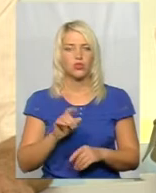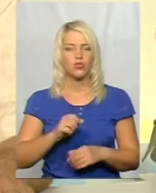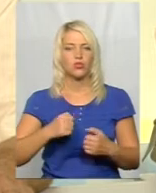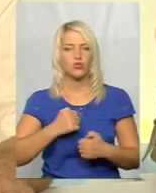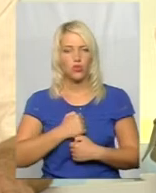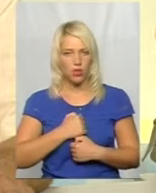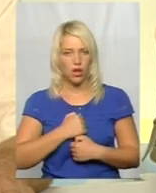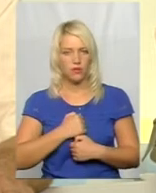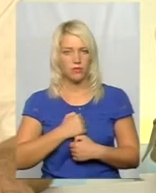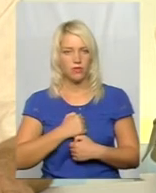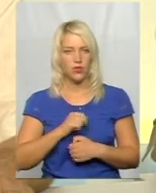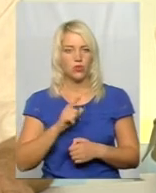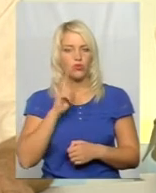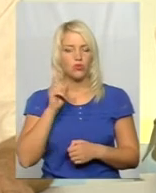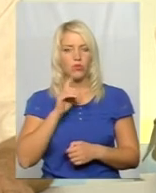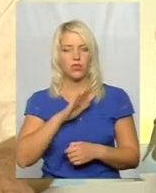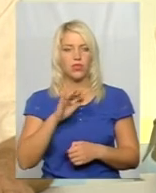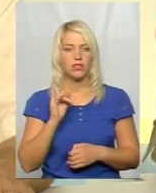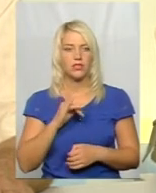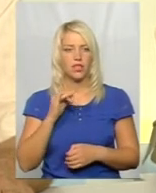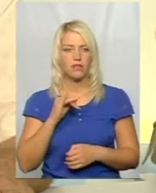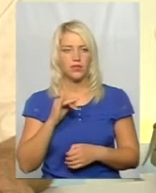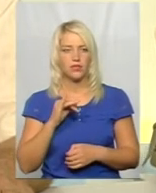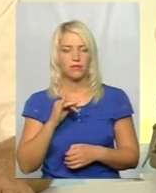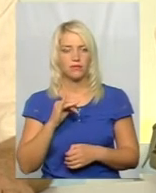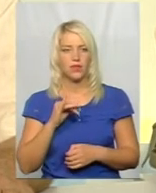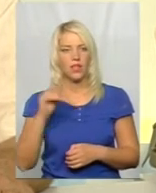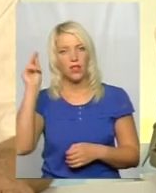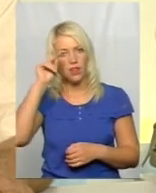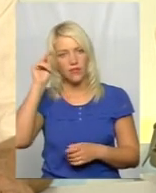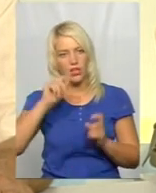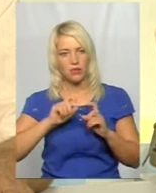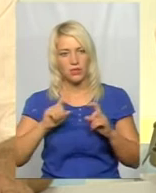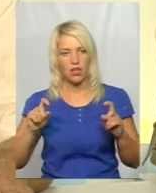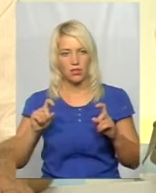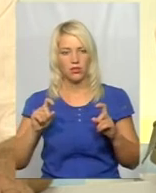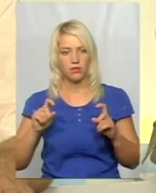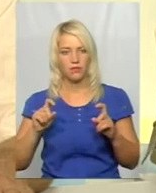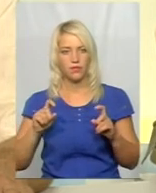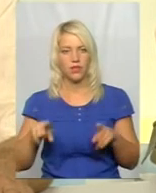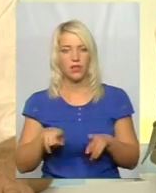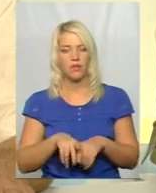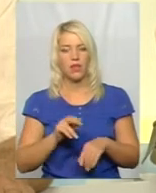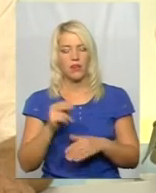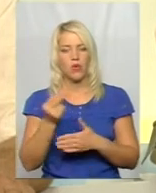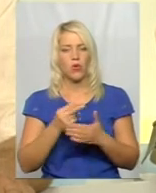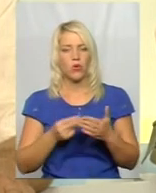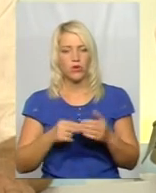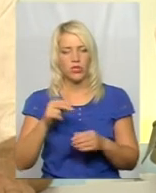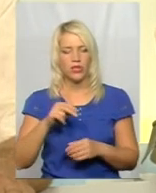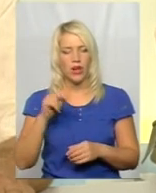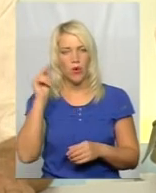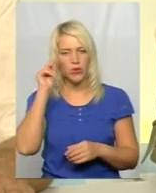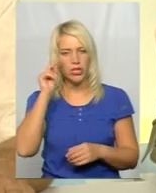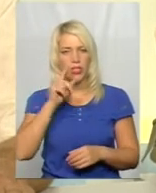звичайно, що молодь не цікавиться саме навчальним закладом, таким як художнє училище номер